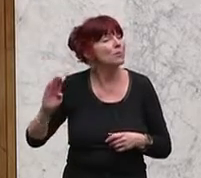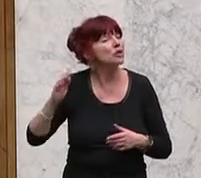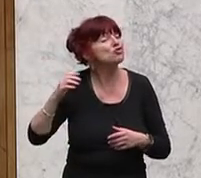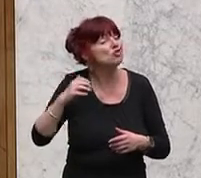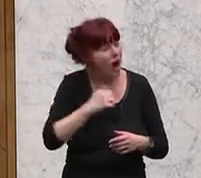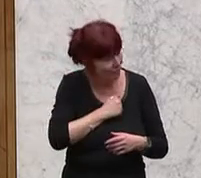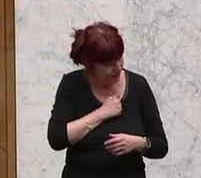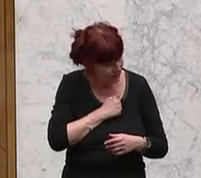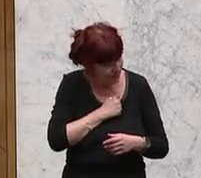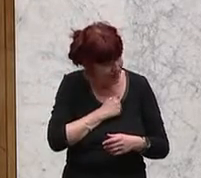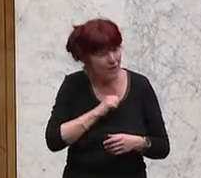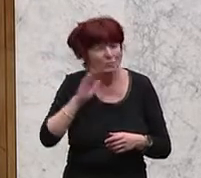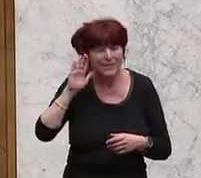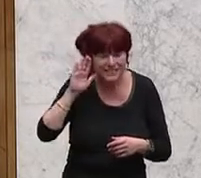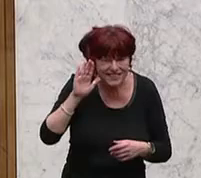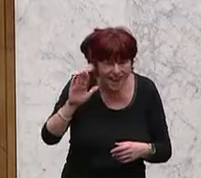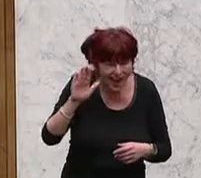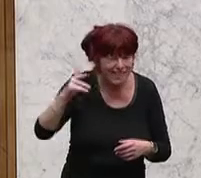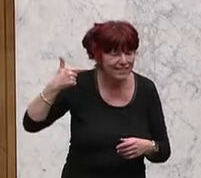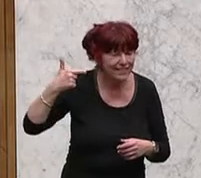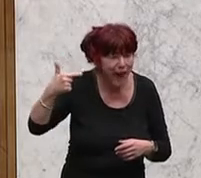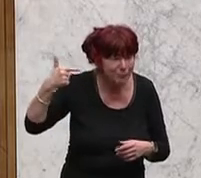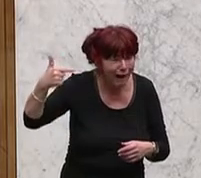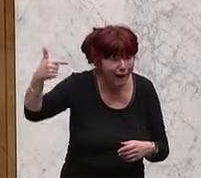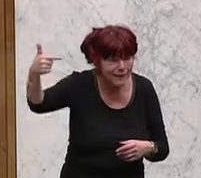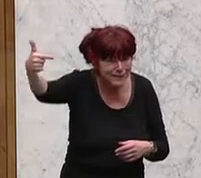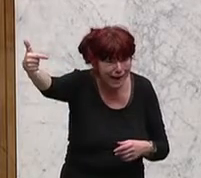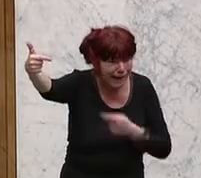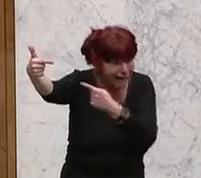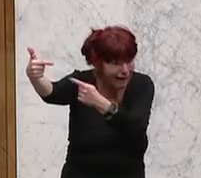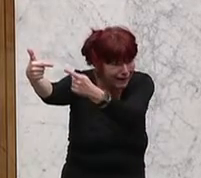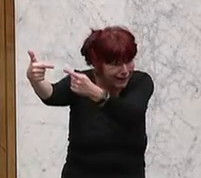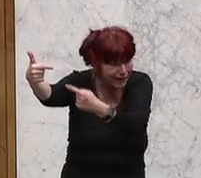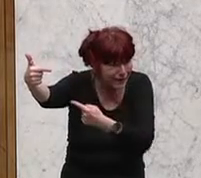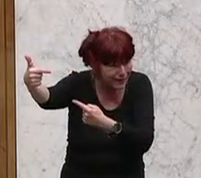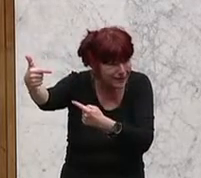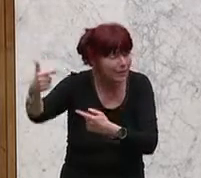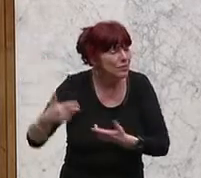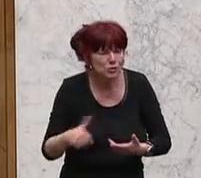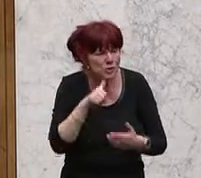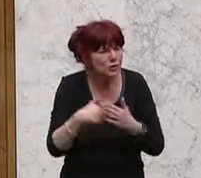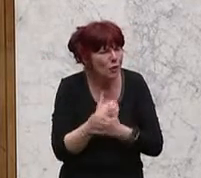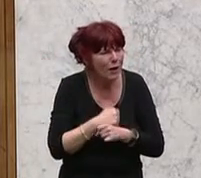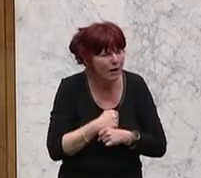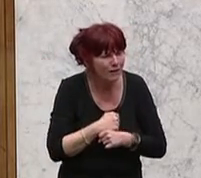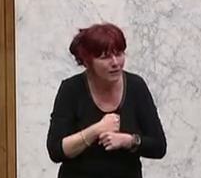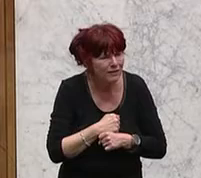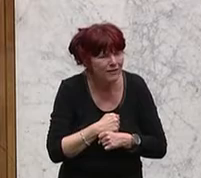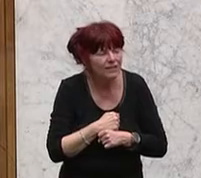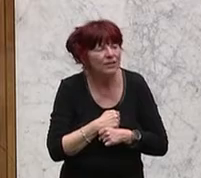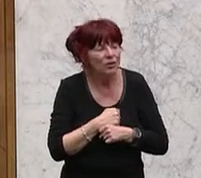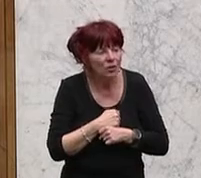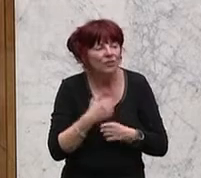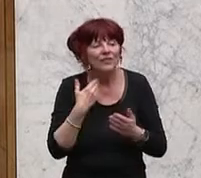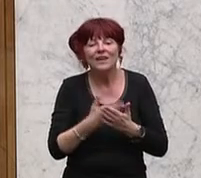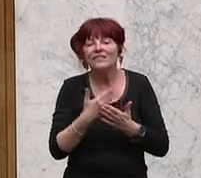für ihr System mit ihren Kameras, die sie ohnehin schon haben, zu machen. Und daher plagen wir vor allem die ausländischen Urlauber